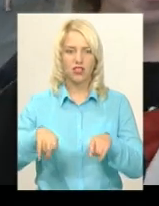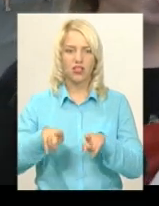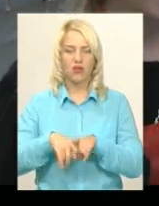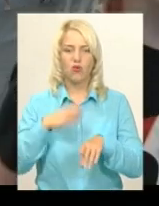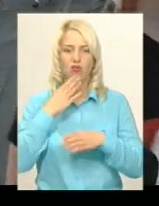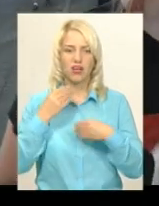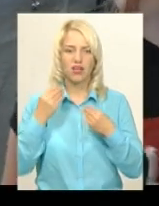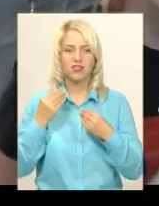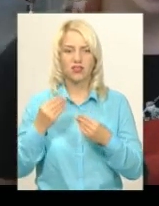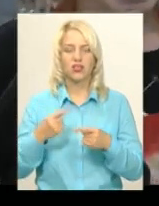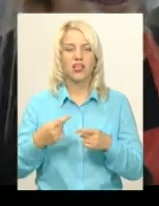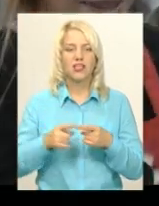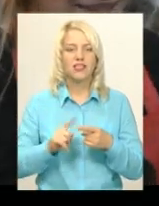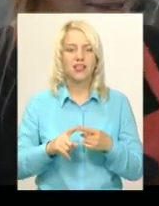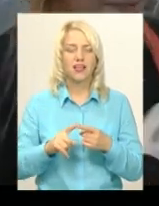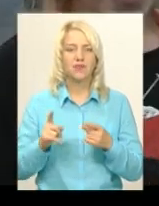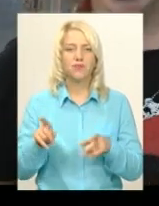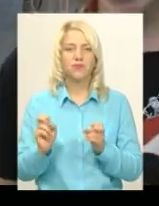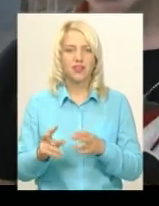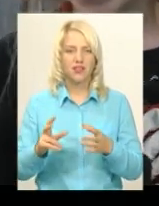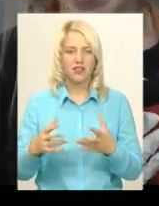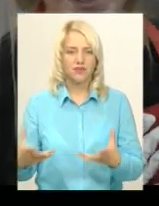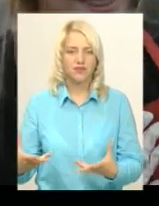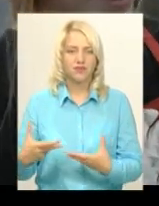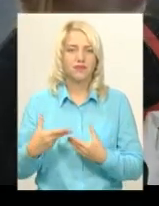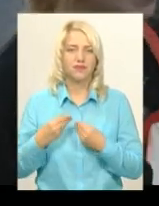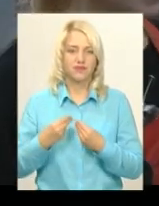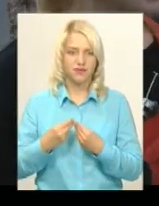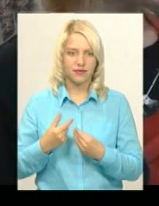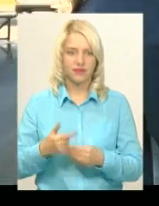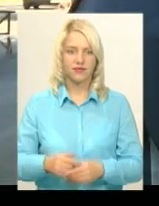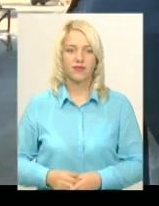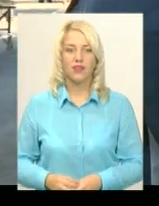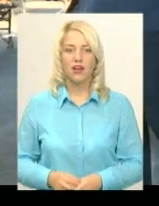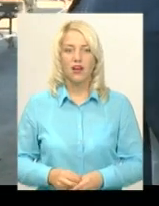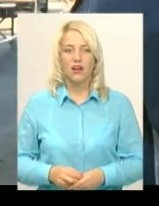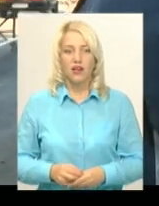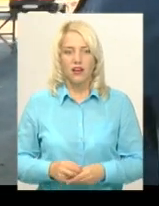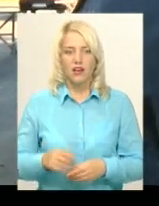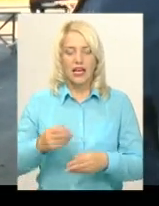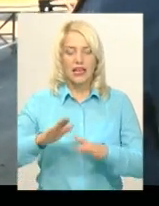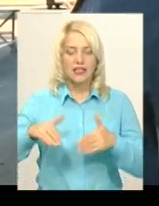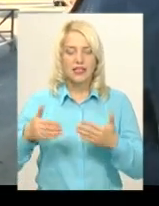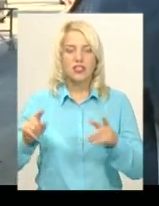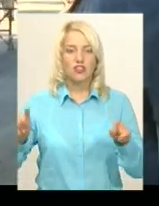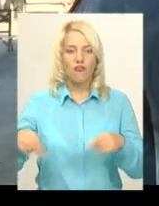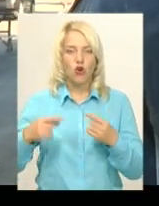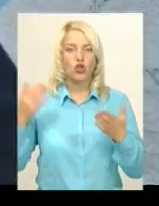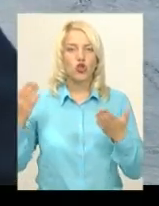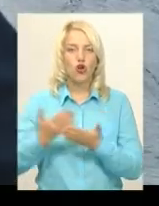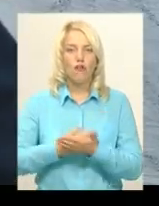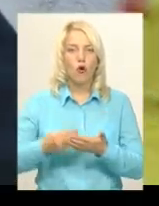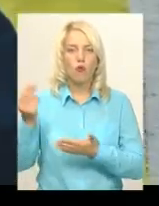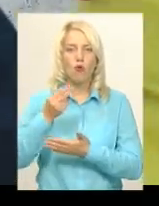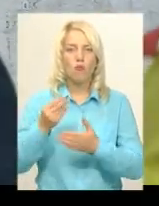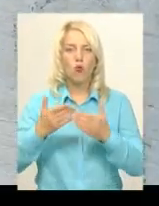Це таке аж, щось перевертається всередині, розумієте. Ініціатором створення нового муралу, який студенти малюють